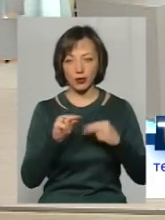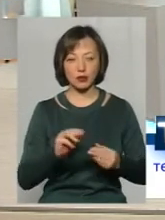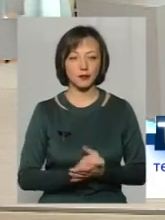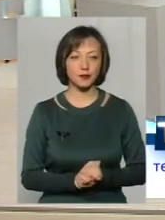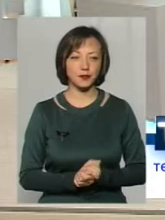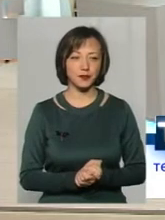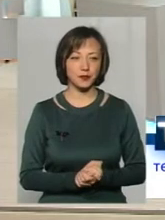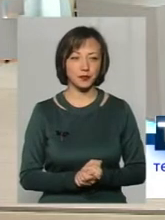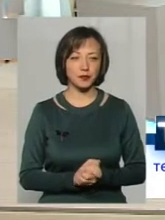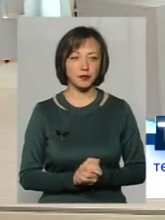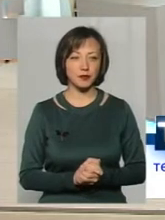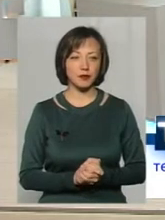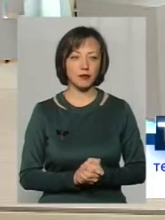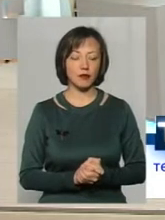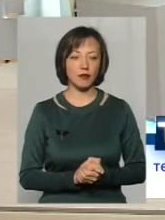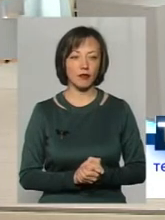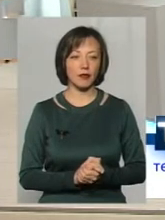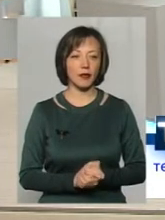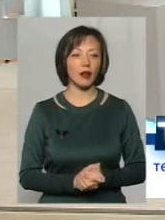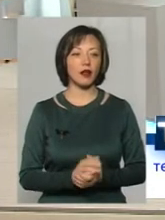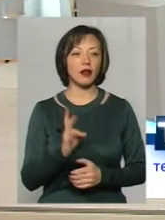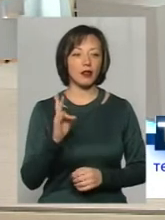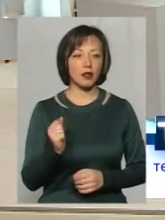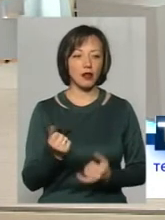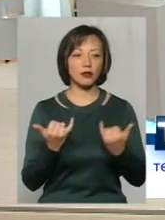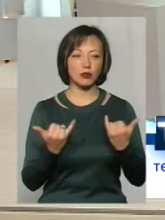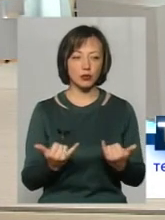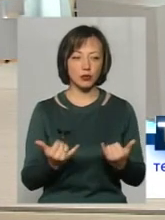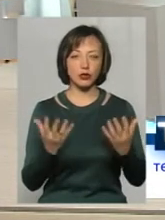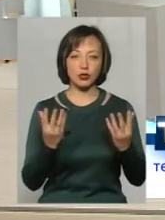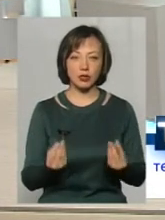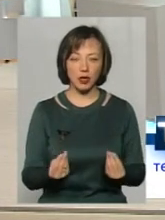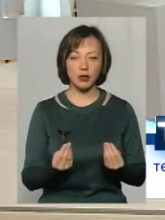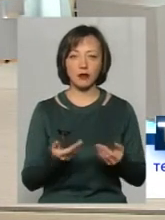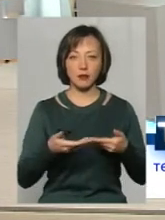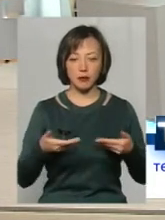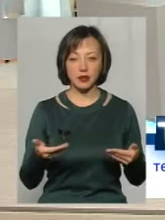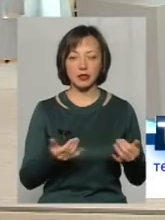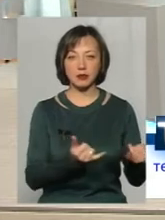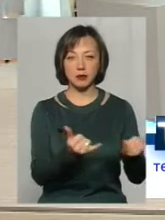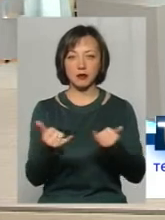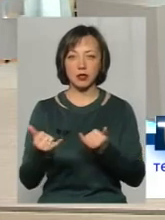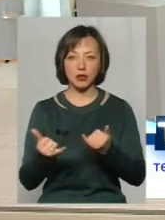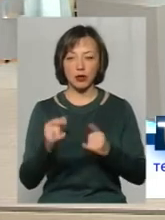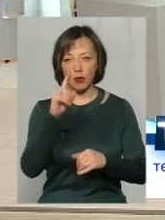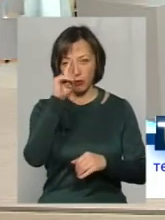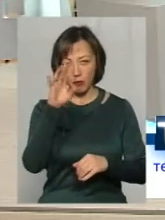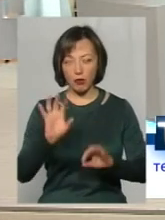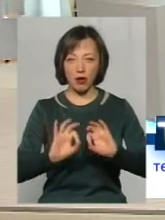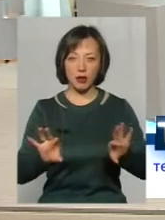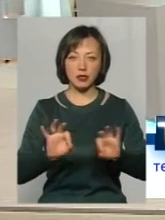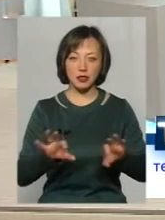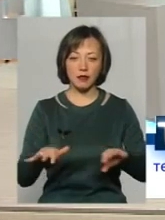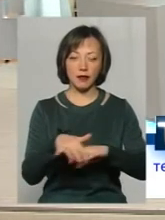Олексій. На сьогоднішній день ми готові і забезпечуємо популяризацію тих самих дітей, інформуємо